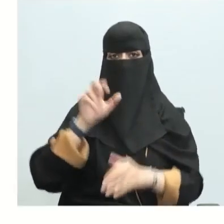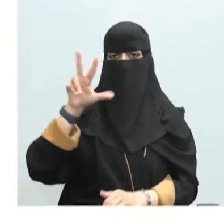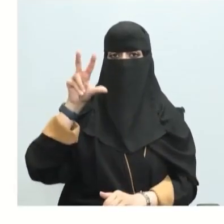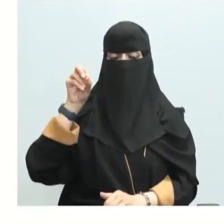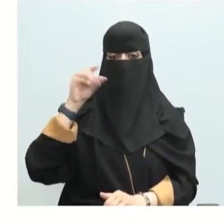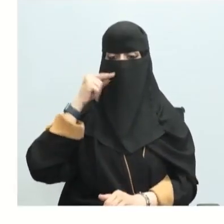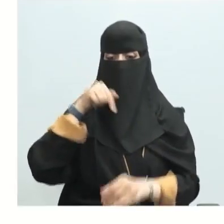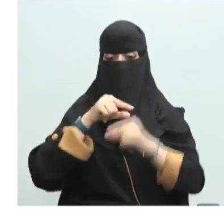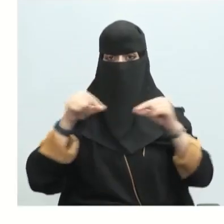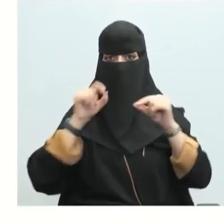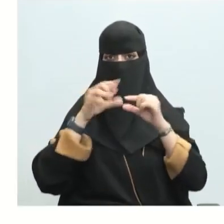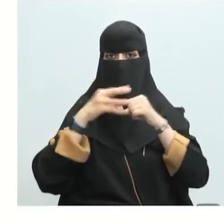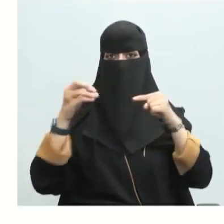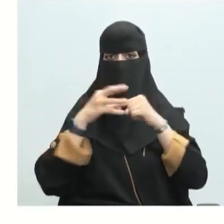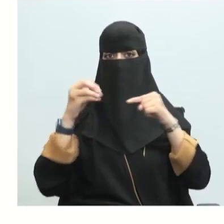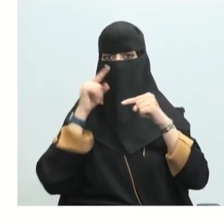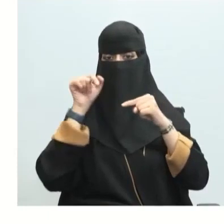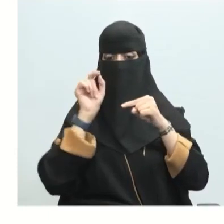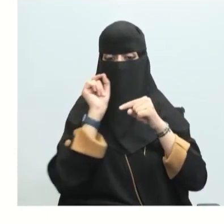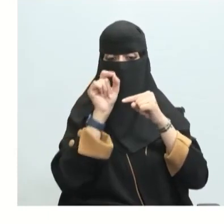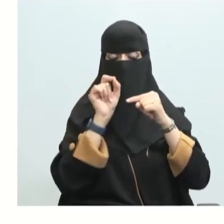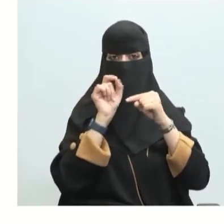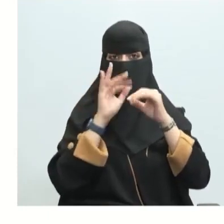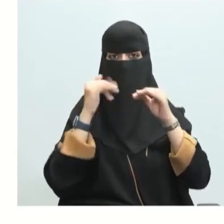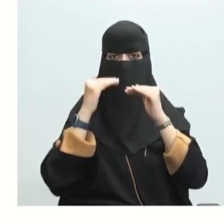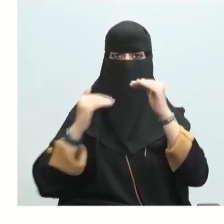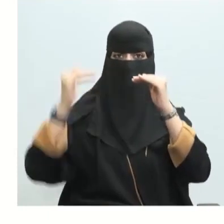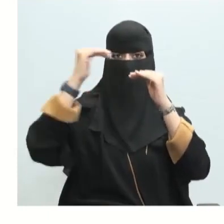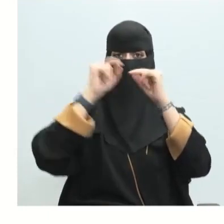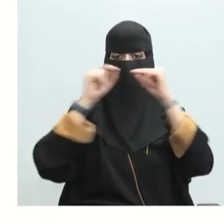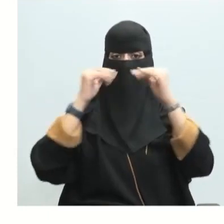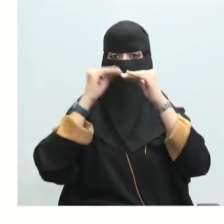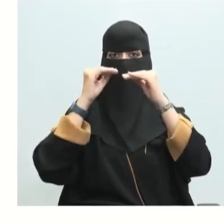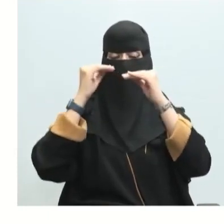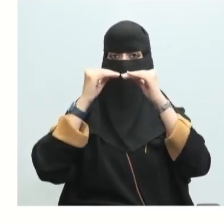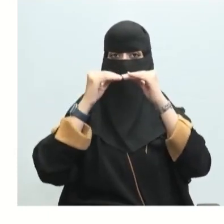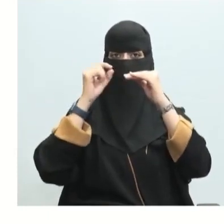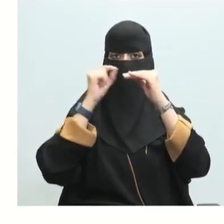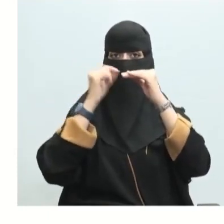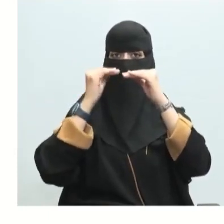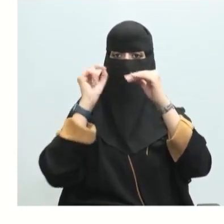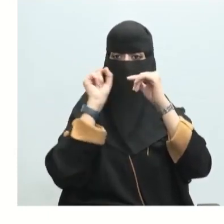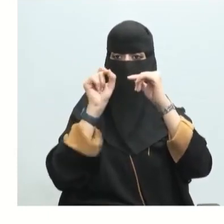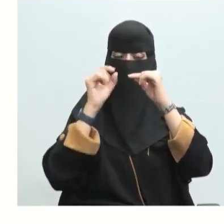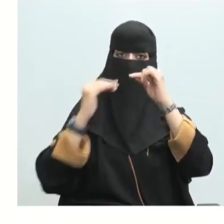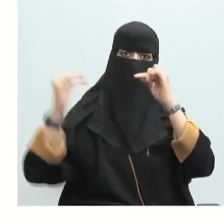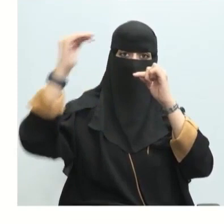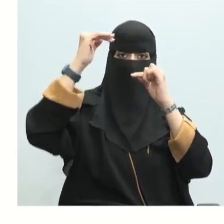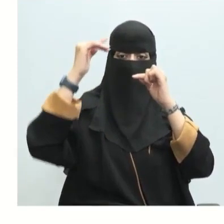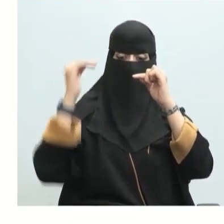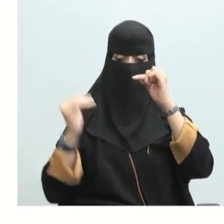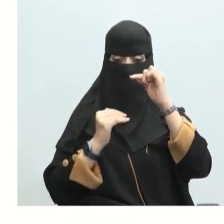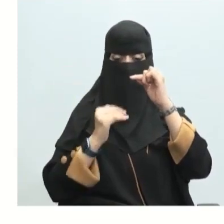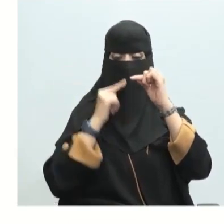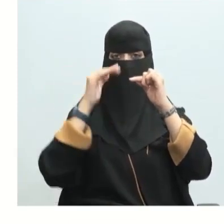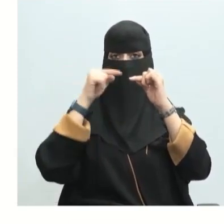لاحظ القيمة سالب إذن أعلى الصفر أم تحت الصفر تحت الصفر أحسنتم